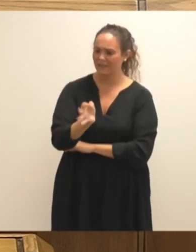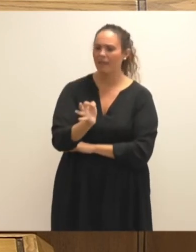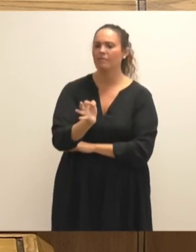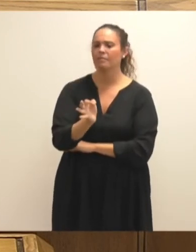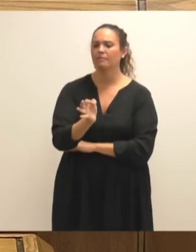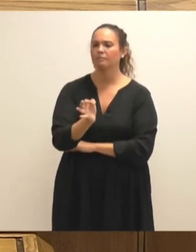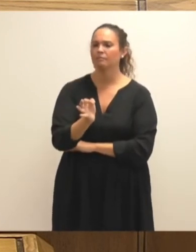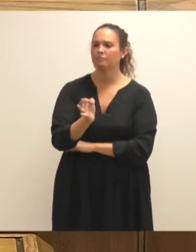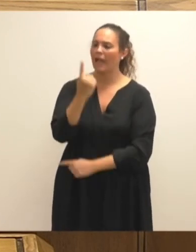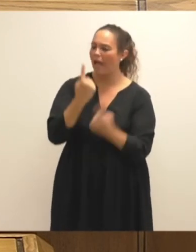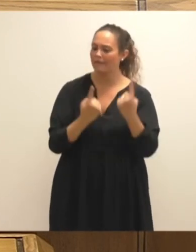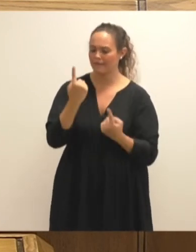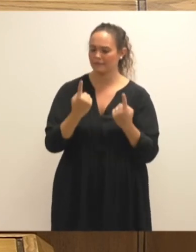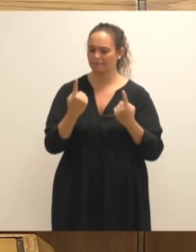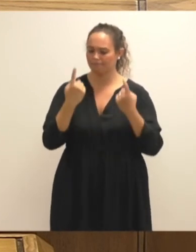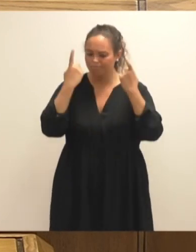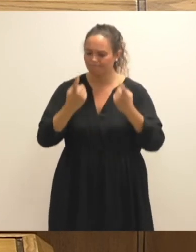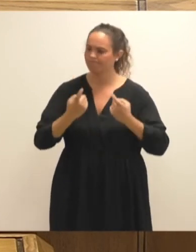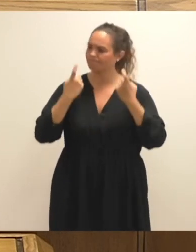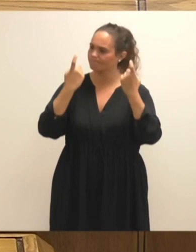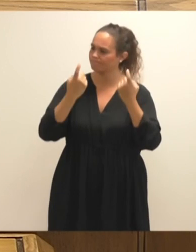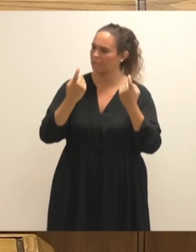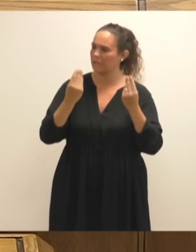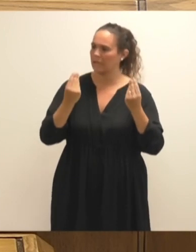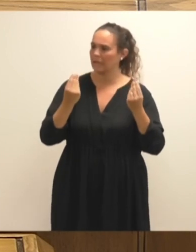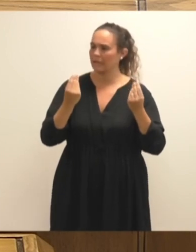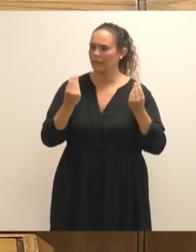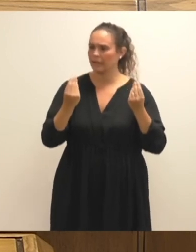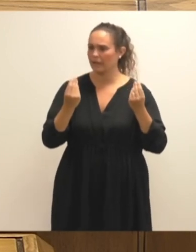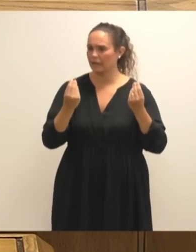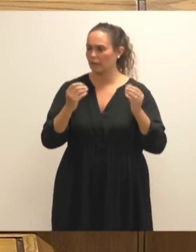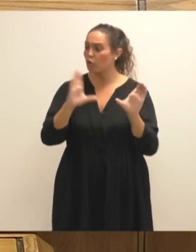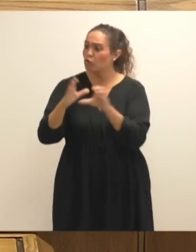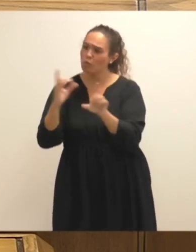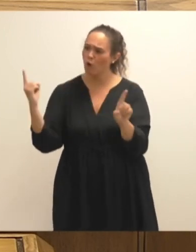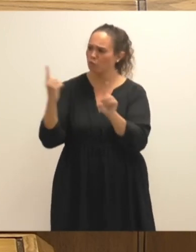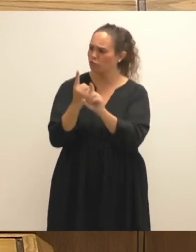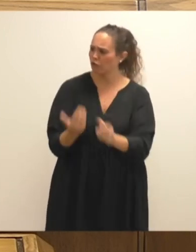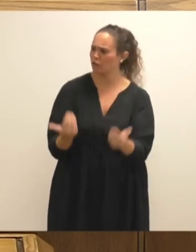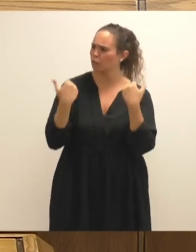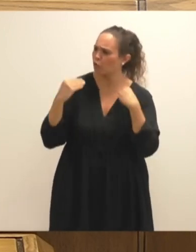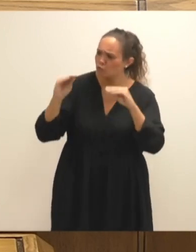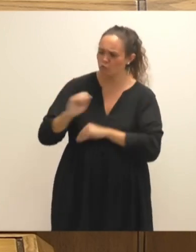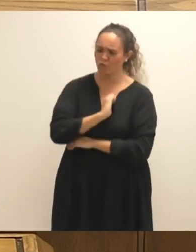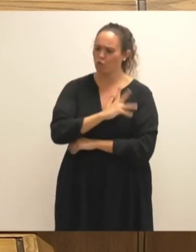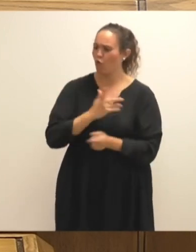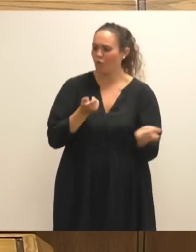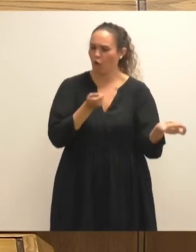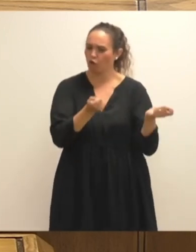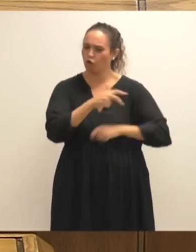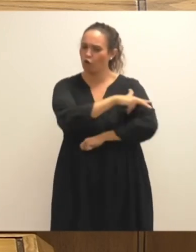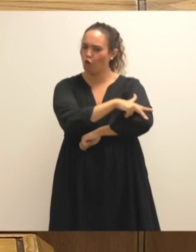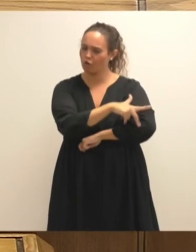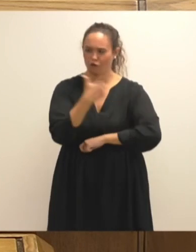kontrola eta ebaloazioa egitea dago kiolarik. Edo nola ere politika ez du funtzioa atzen niretzat behintzat